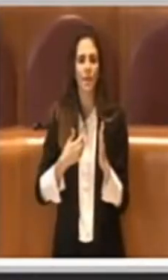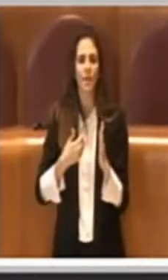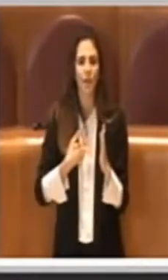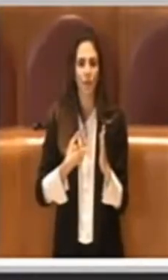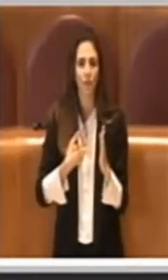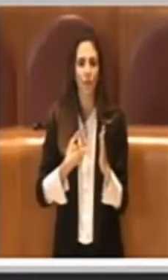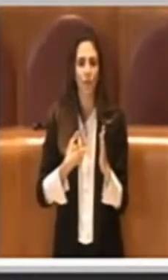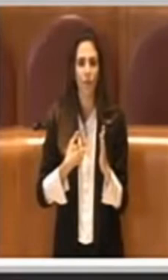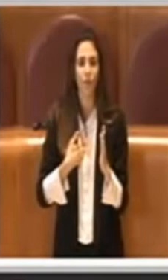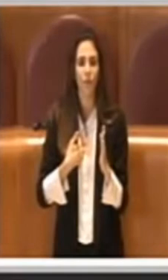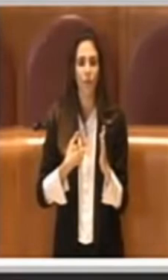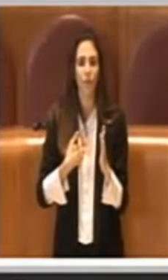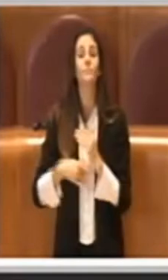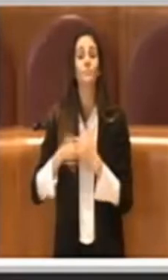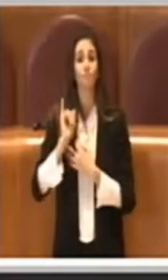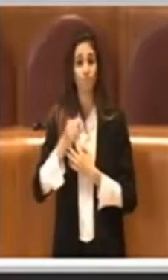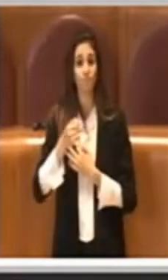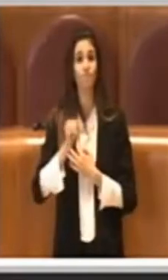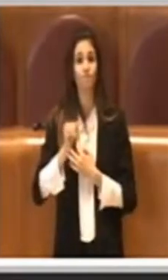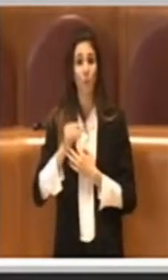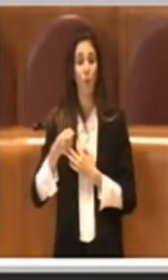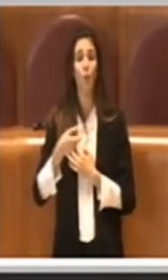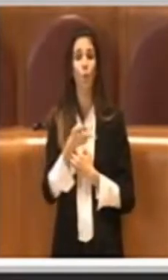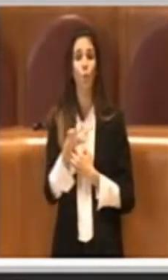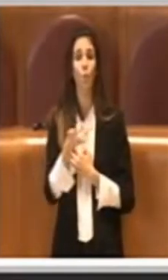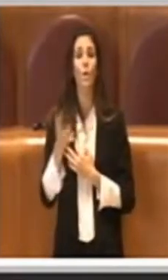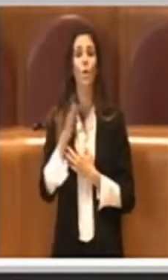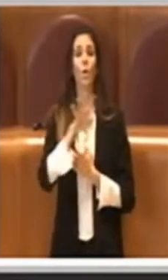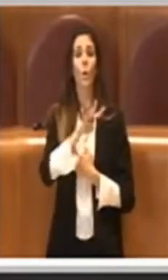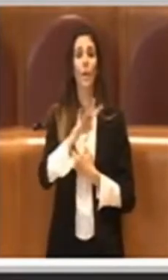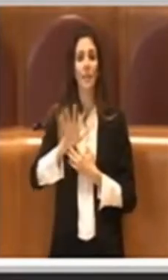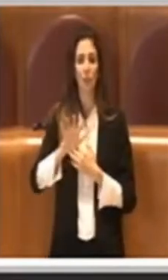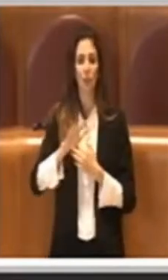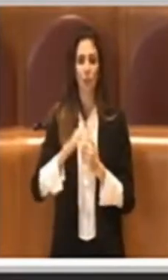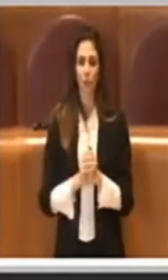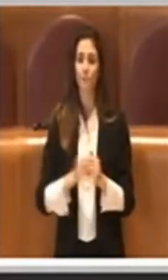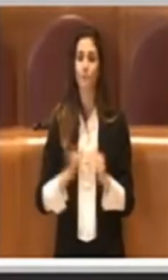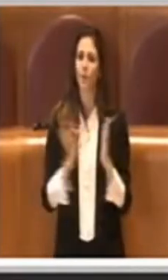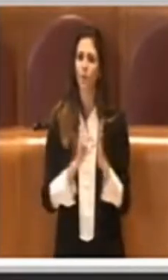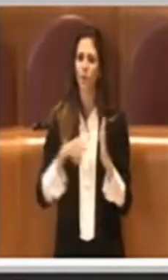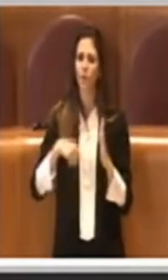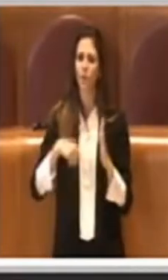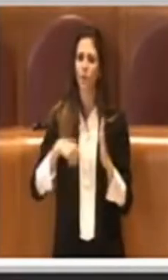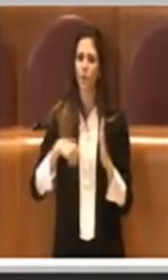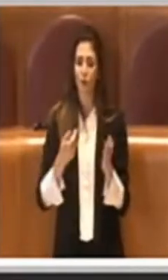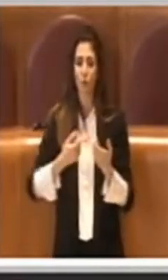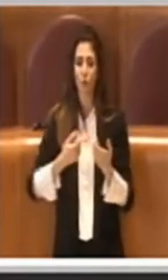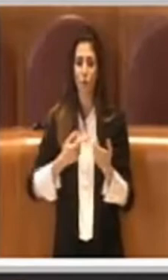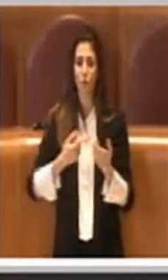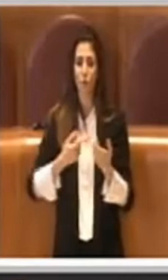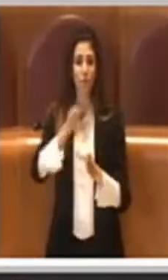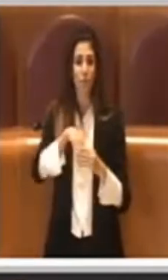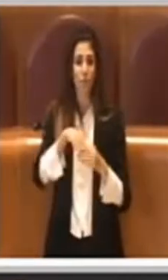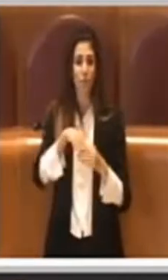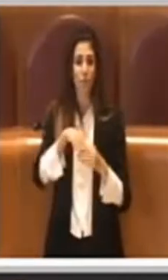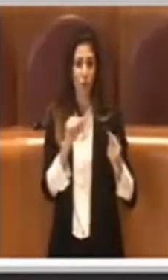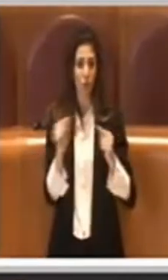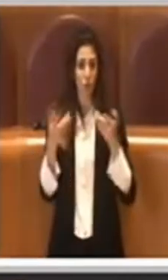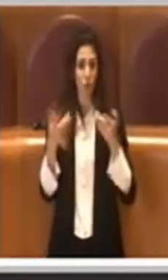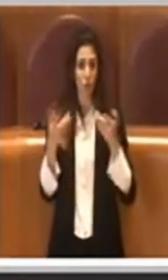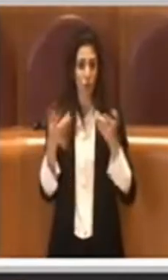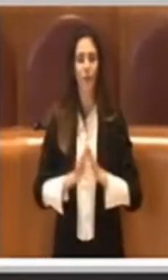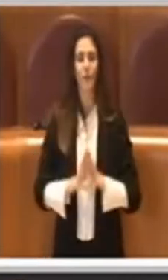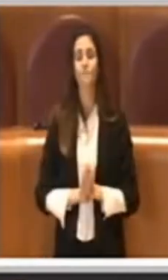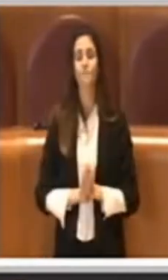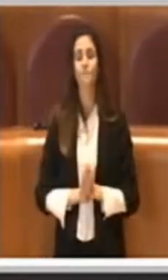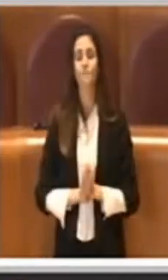Sì, sì, consigliere, 45. L'ordine del giorno che abbiamo anche discusso in commissione. Di